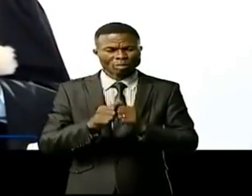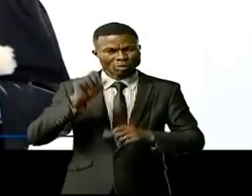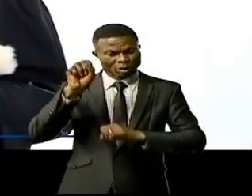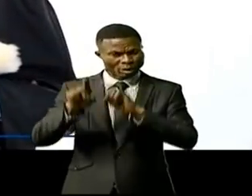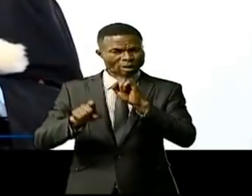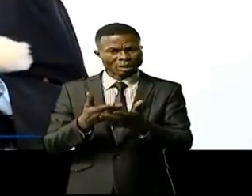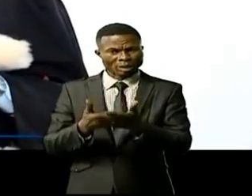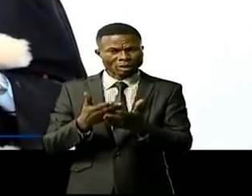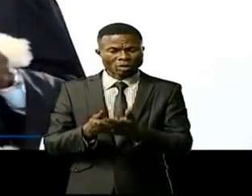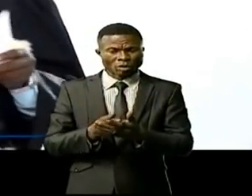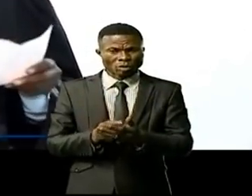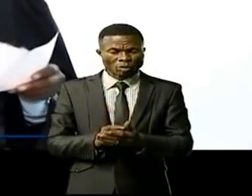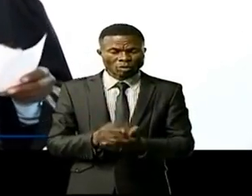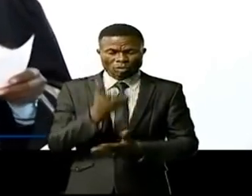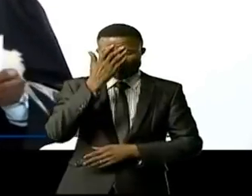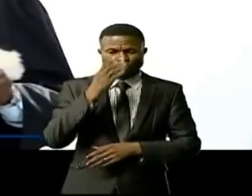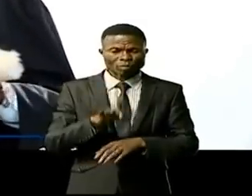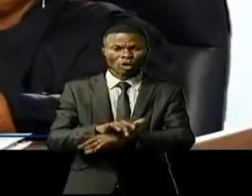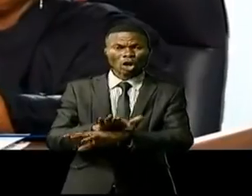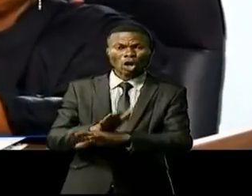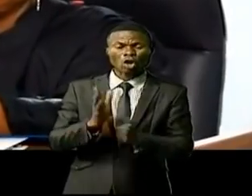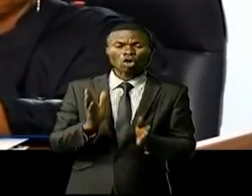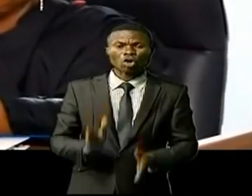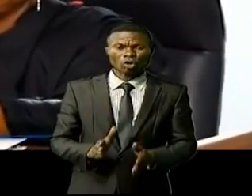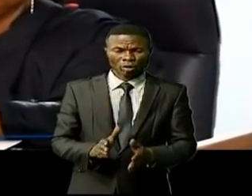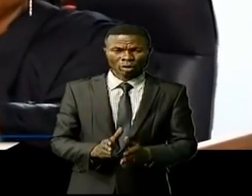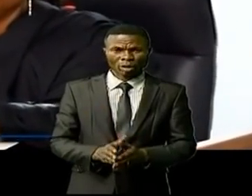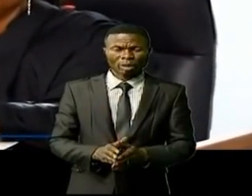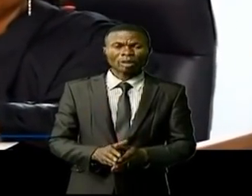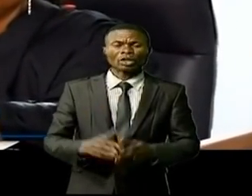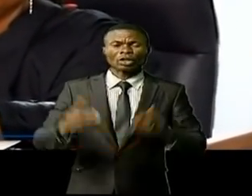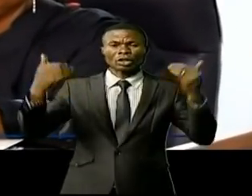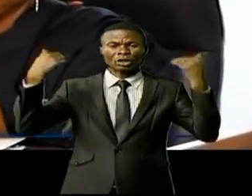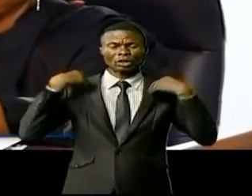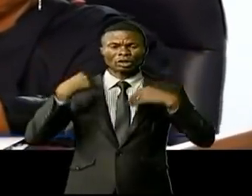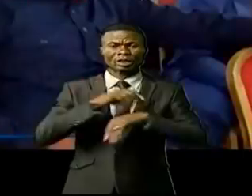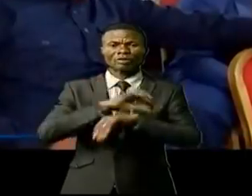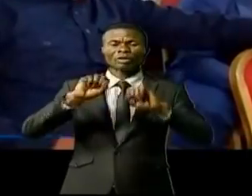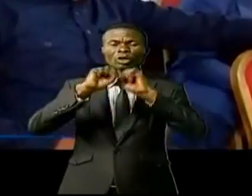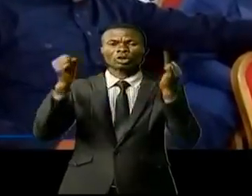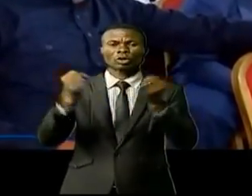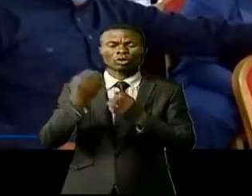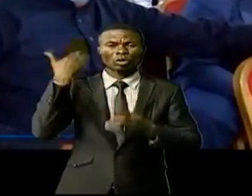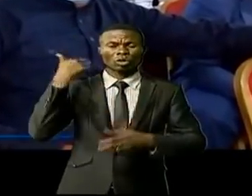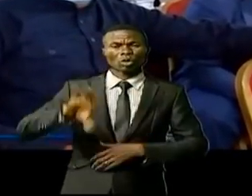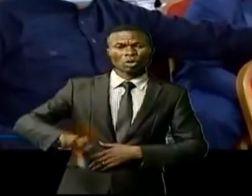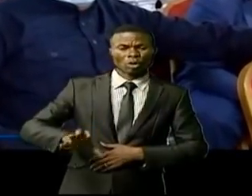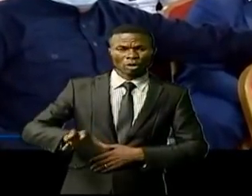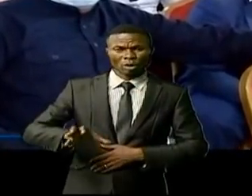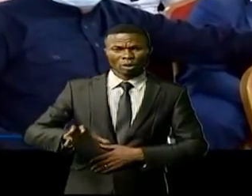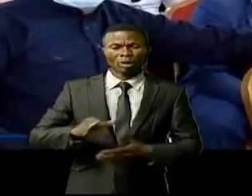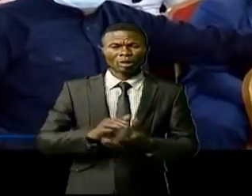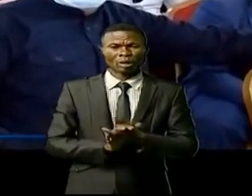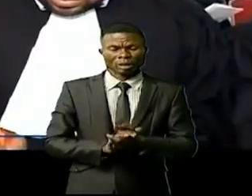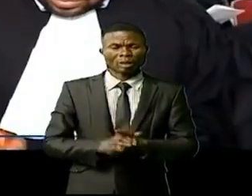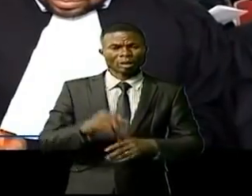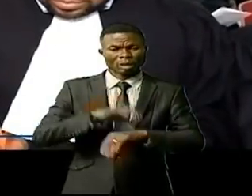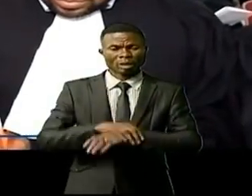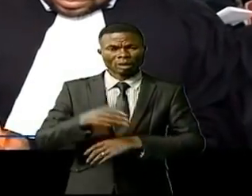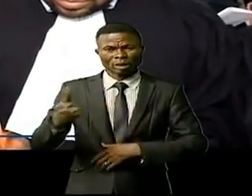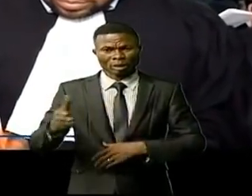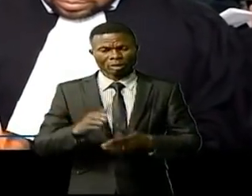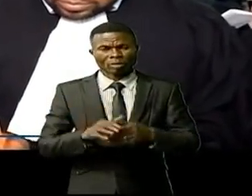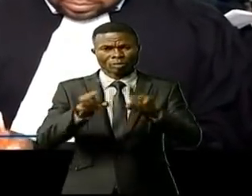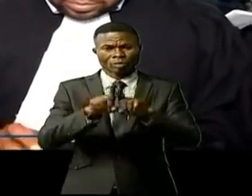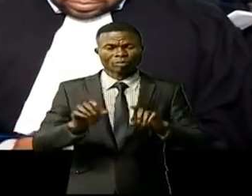escroquerie de 20 000 dollars américains auprès d'un mandataire de la Régie des eaux qui s'est constitué partie civile, aussi